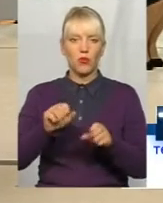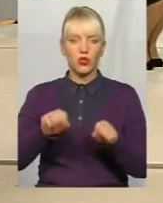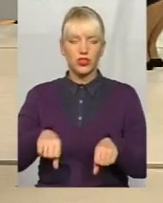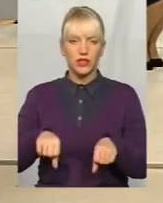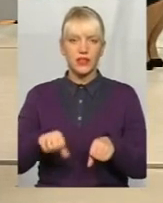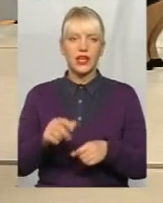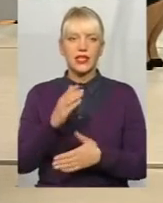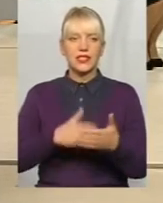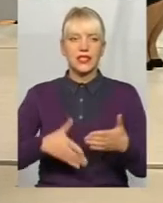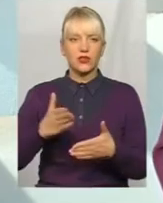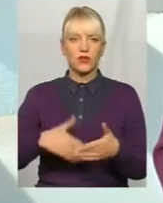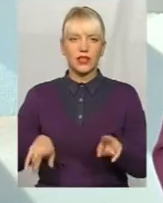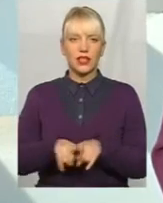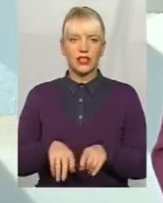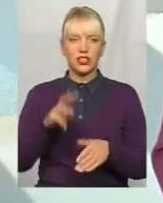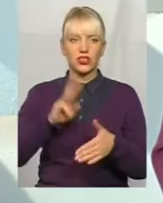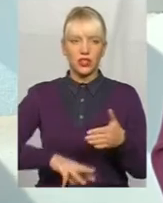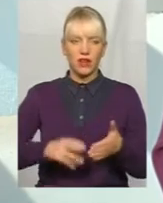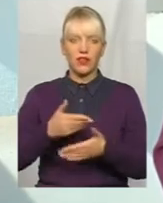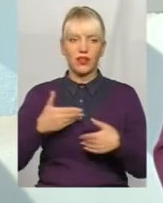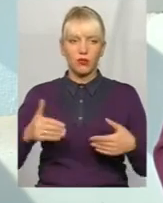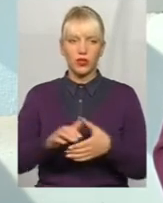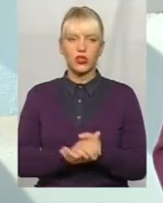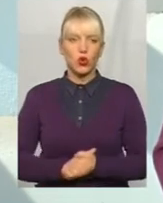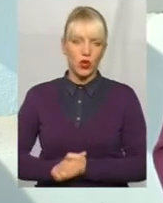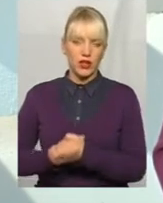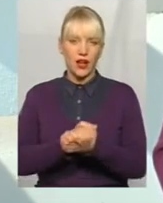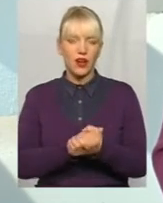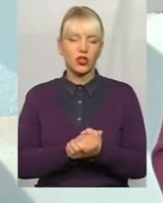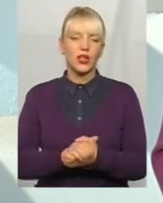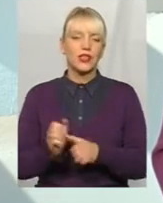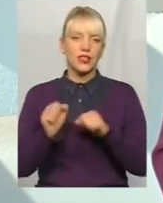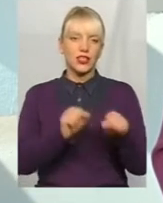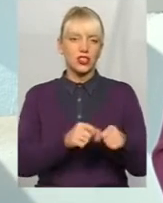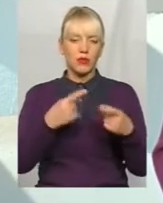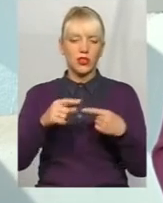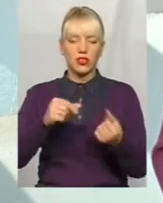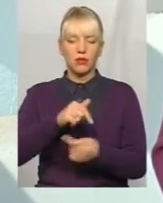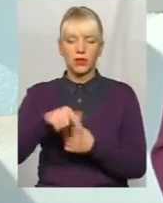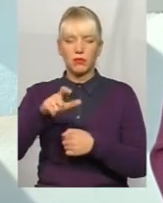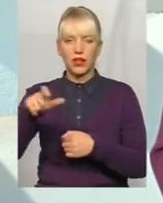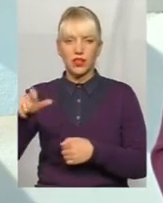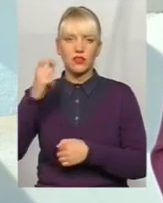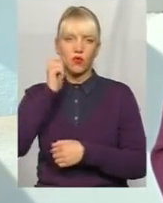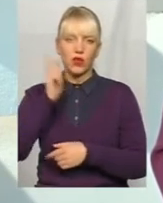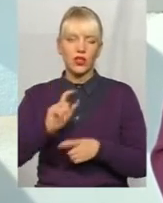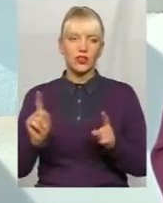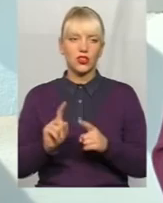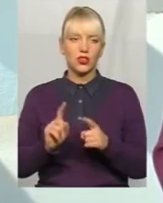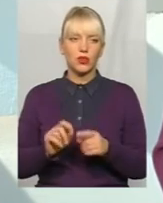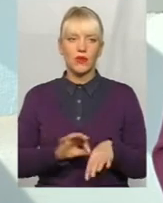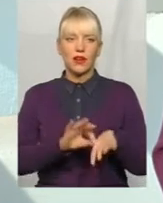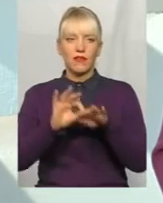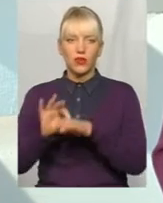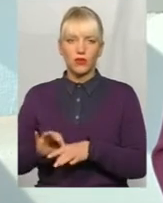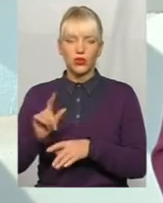такі штрафи, і ми солідарно захищаємо інших підприємців з України для того, щоб, з одної сторони, виводити з тіні,